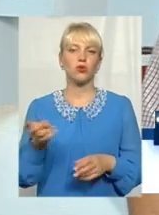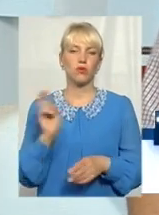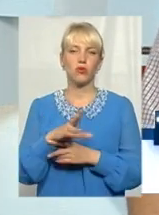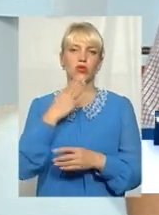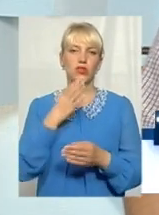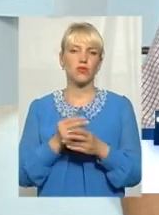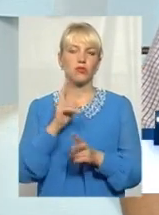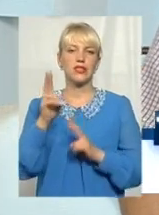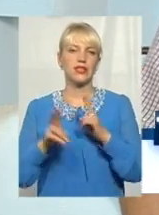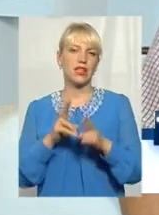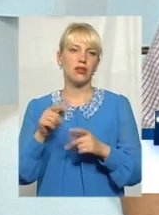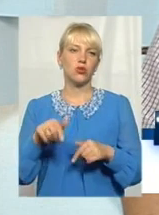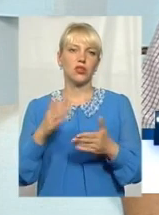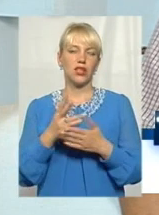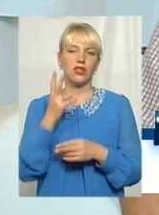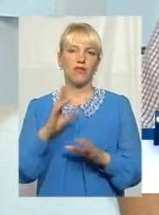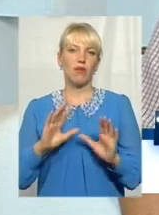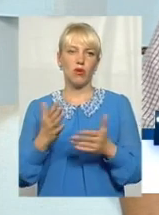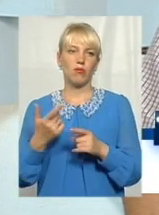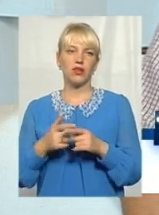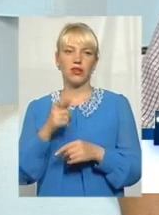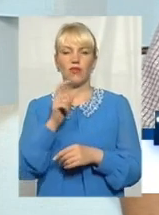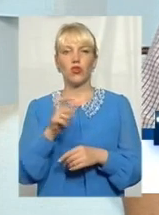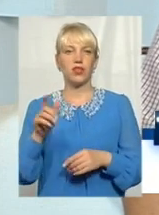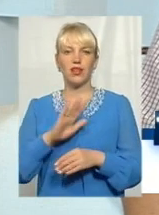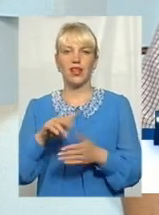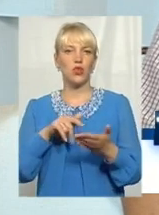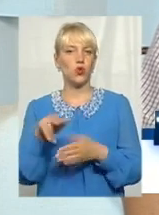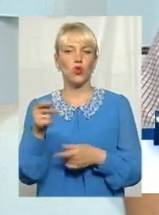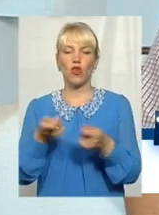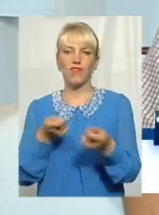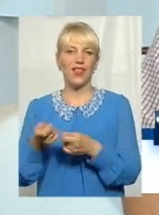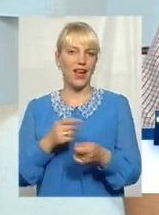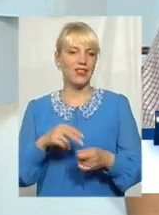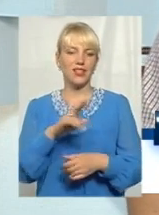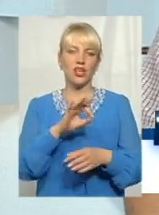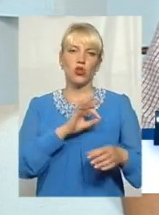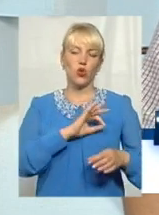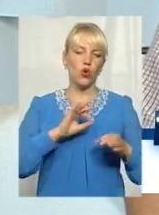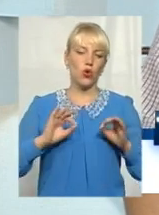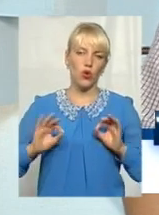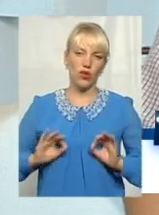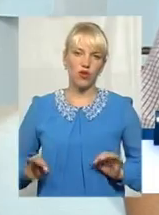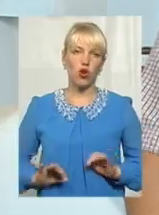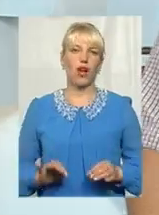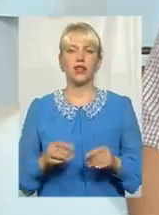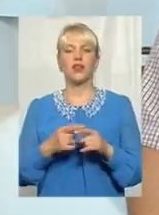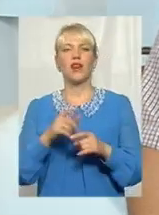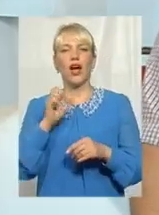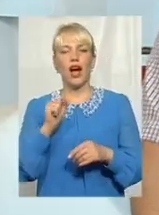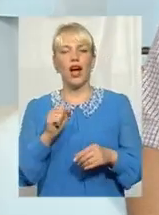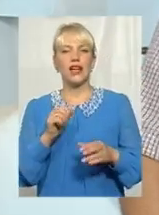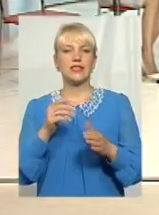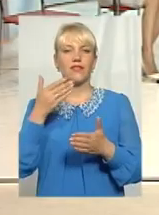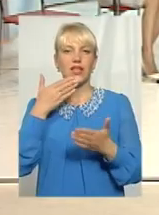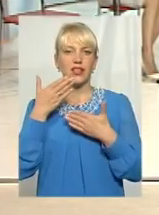скаргами. Тут два моменти дуже цікаві. Перше, вони не йдуть ні до влади, ні до юристів, ні до адвокатів, не звертаються одразу до нас. А